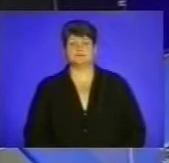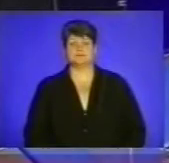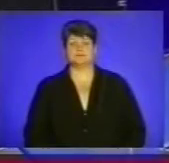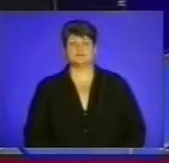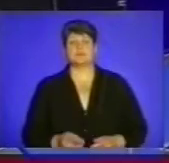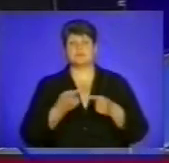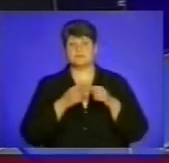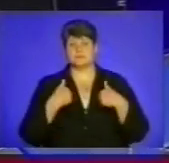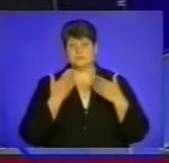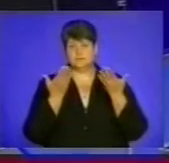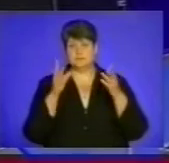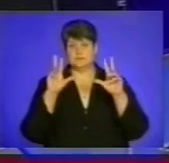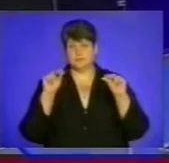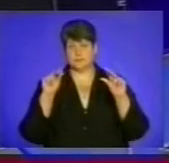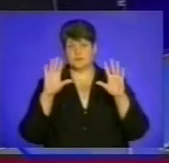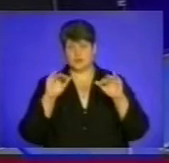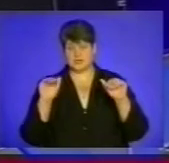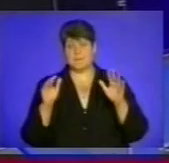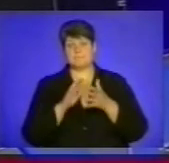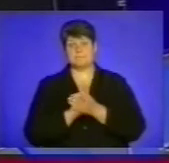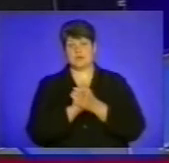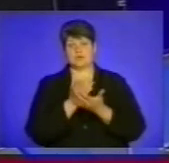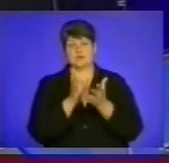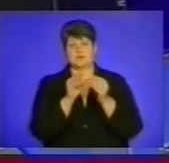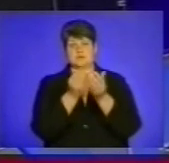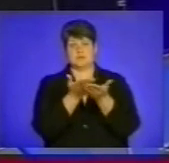На цьому я з вами прощаюся. Миру і єдності нам.